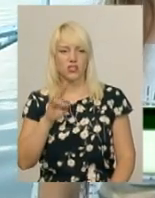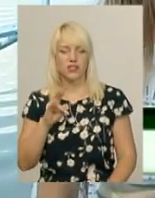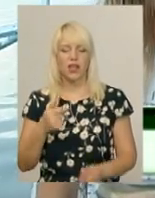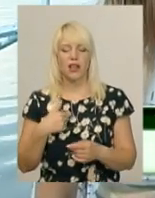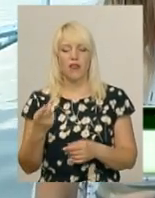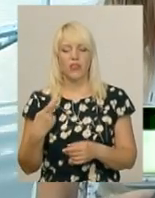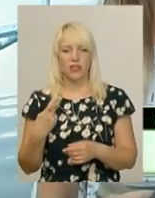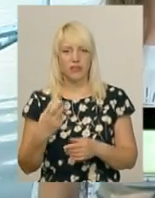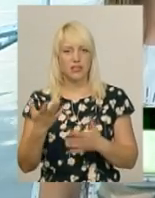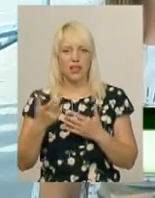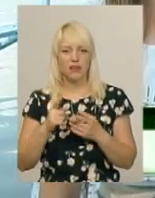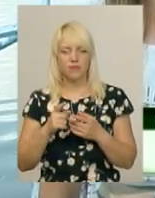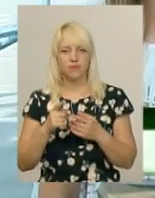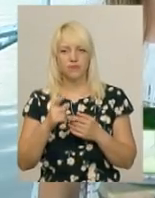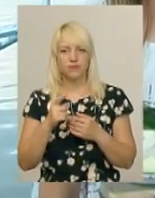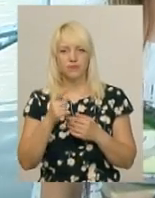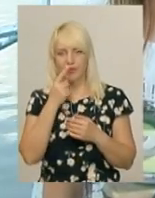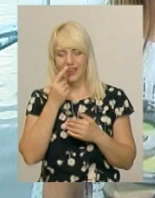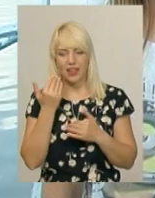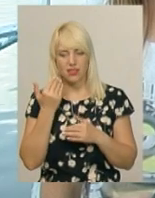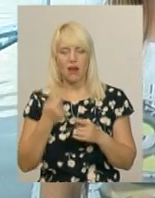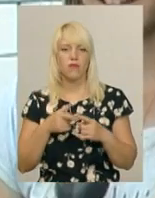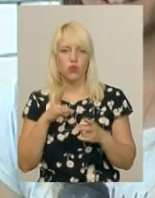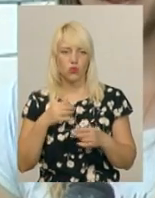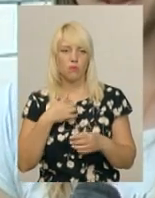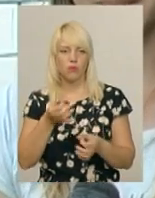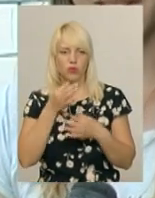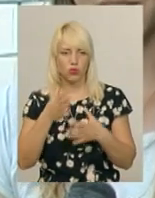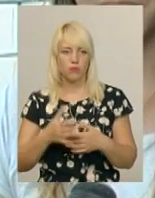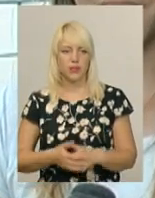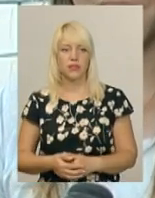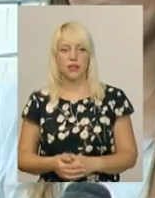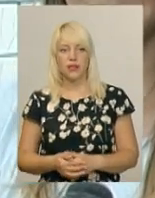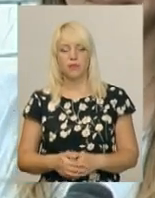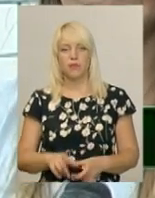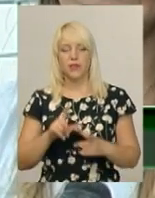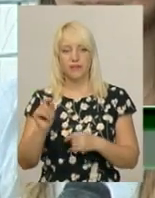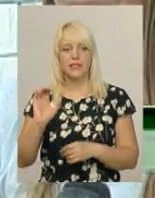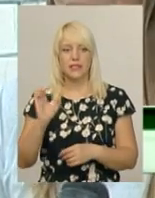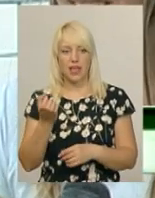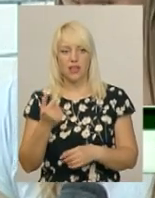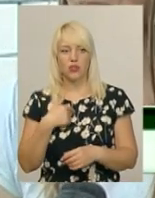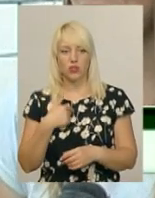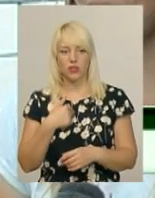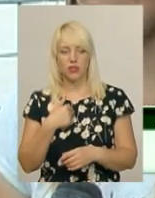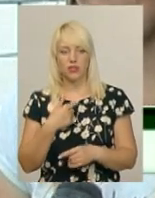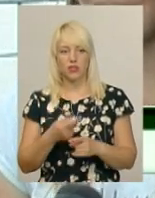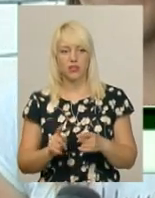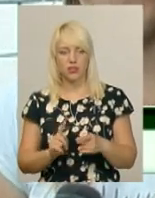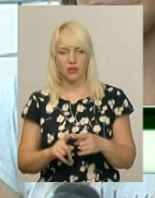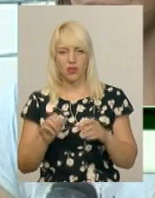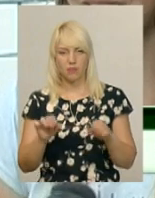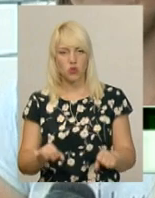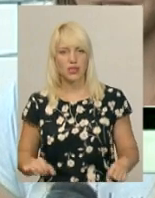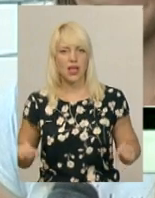не так давно, але нам подобається, це дуже весело. Я їду спереду, і мені треба просто грибсти,